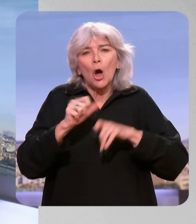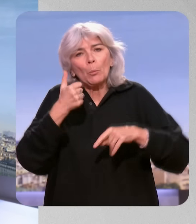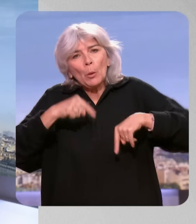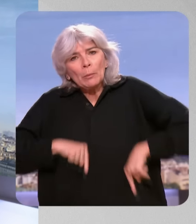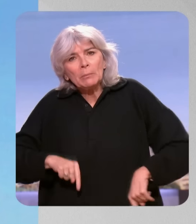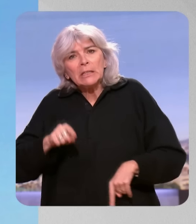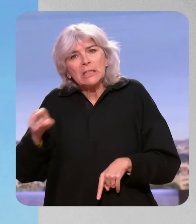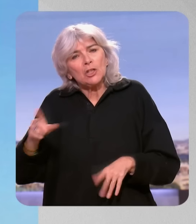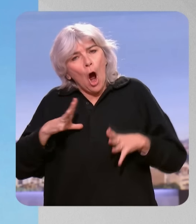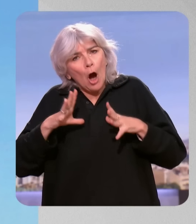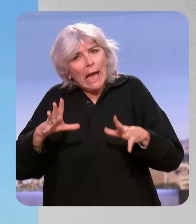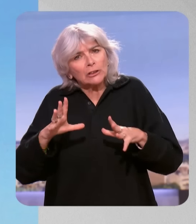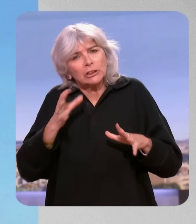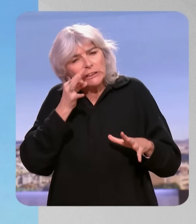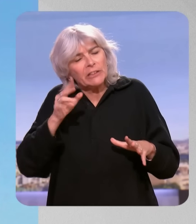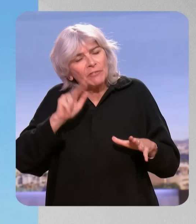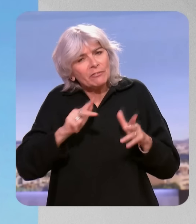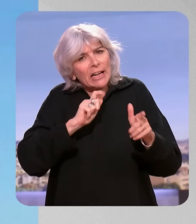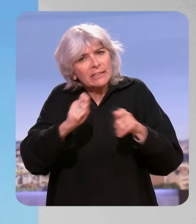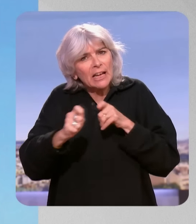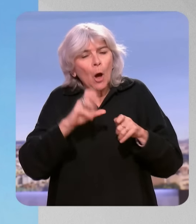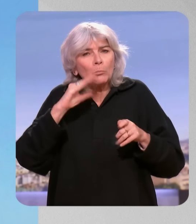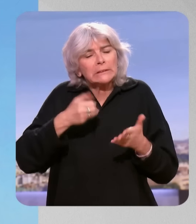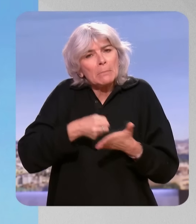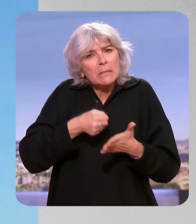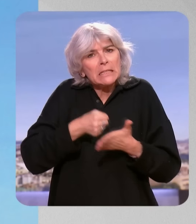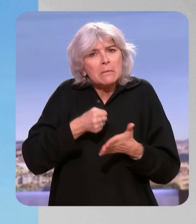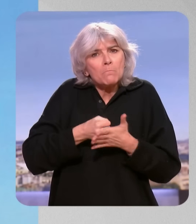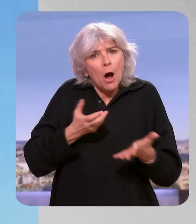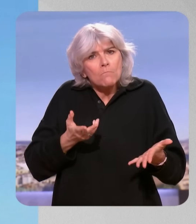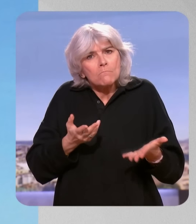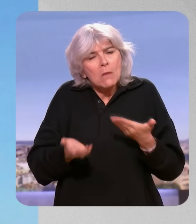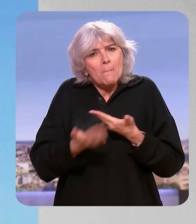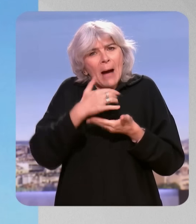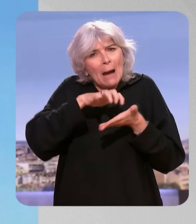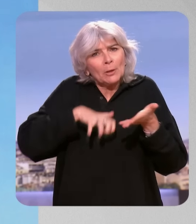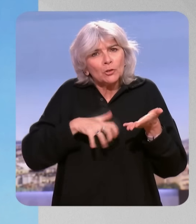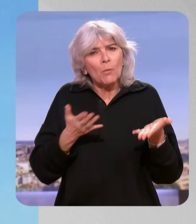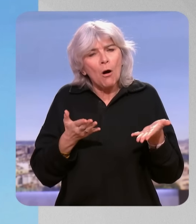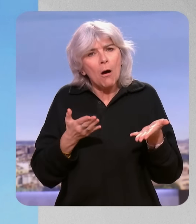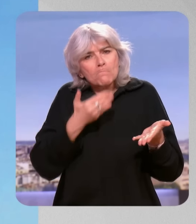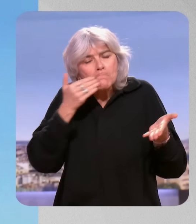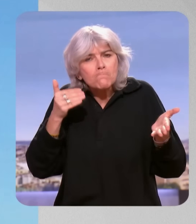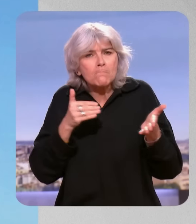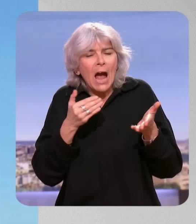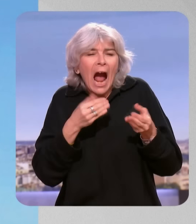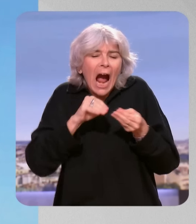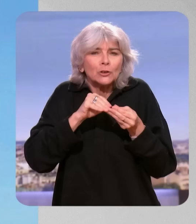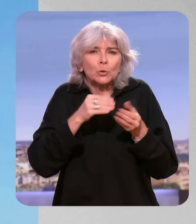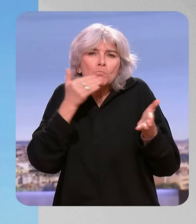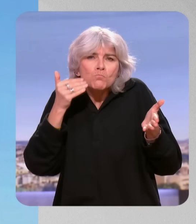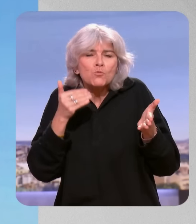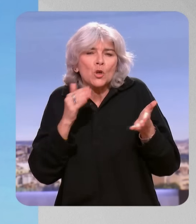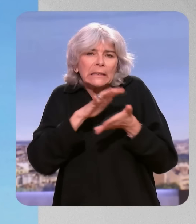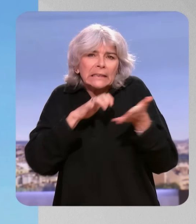ministre s'y était engagé pour au moins qu prenne les amendements qui améliorent le texte du gouvernement,